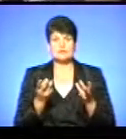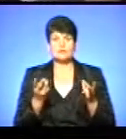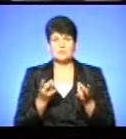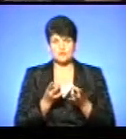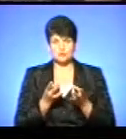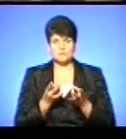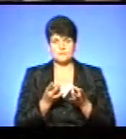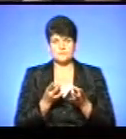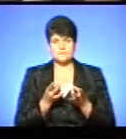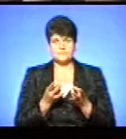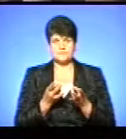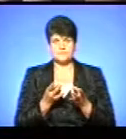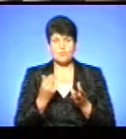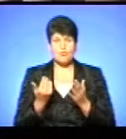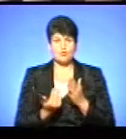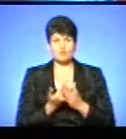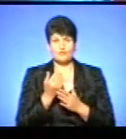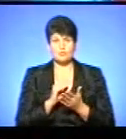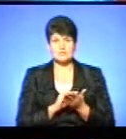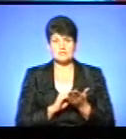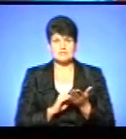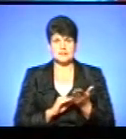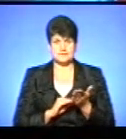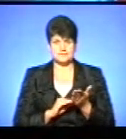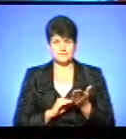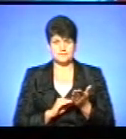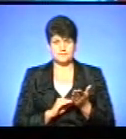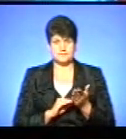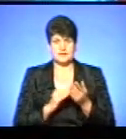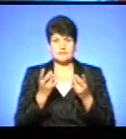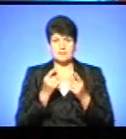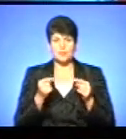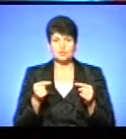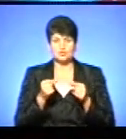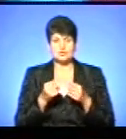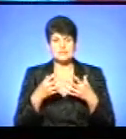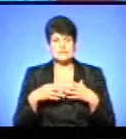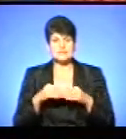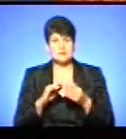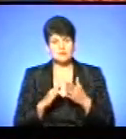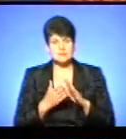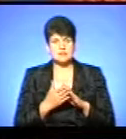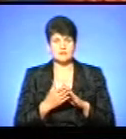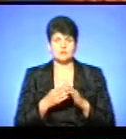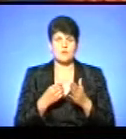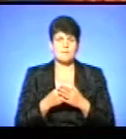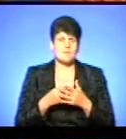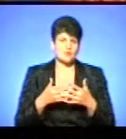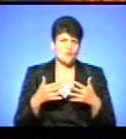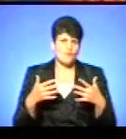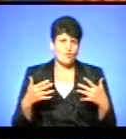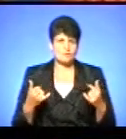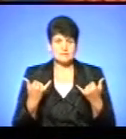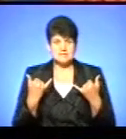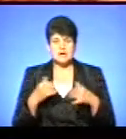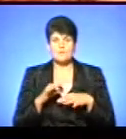по-новому написати декларацію. Тобто певні уточнення щодо сімейного стану, майнового стану. І тому ми